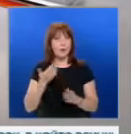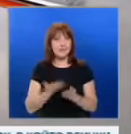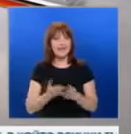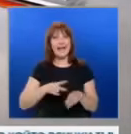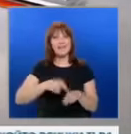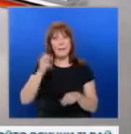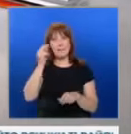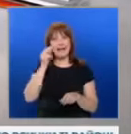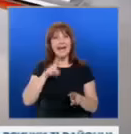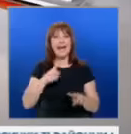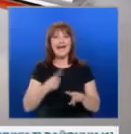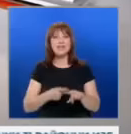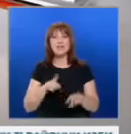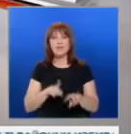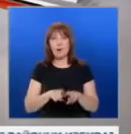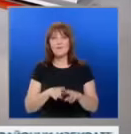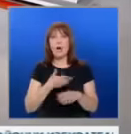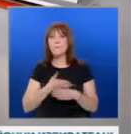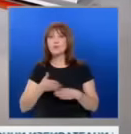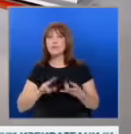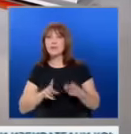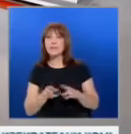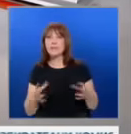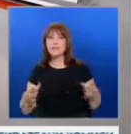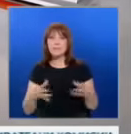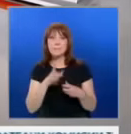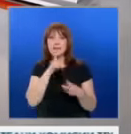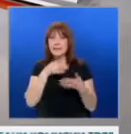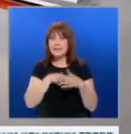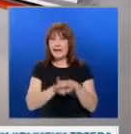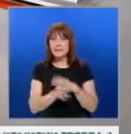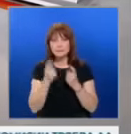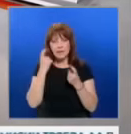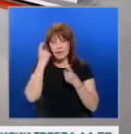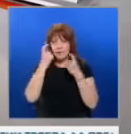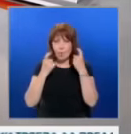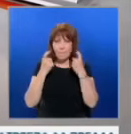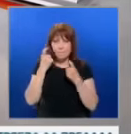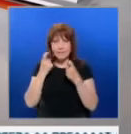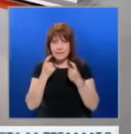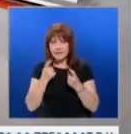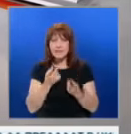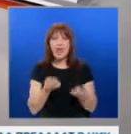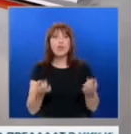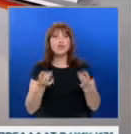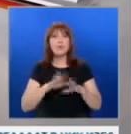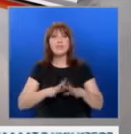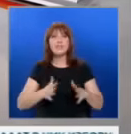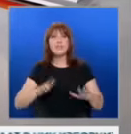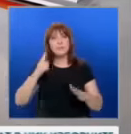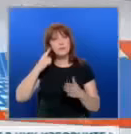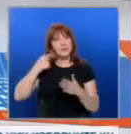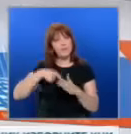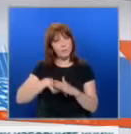Иванов, днес продължаваме промяната се събират на тайно място, за да осмислят, както каза Кирил Петков, новата ситуация в Дълбочина.